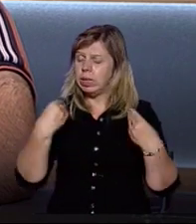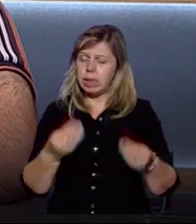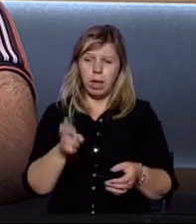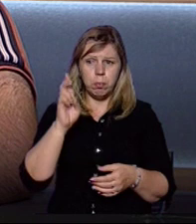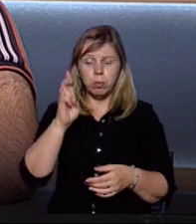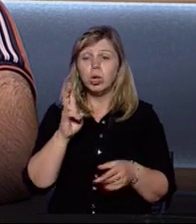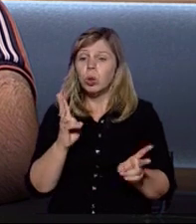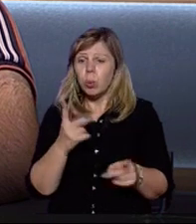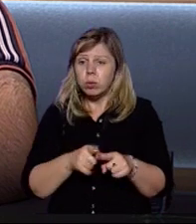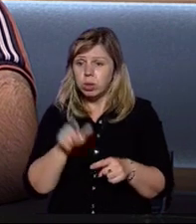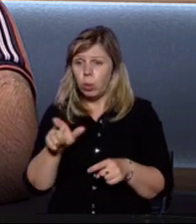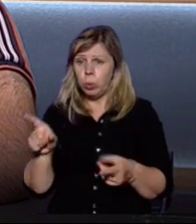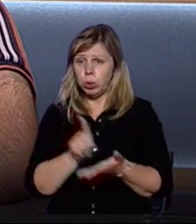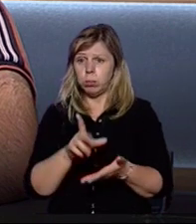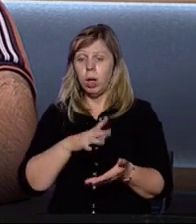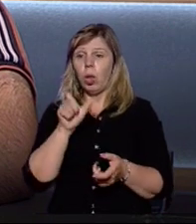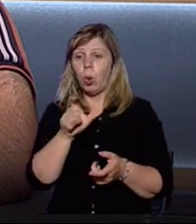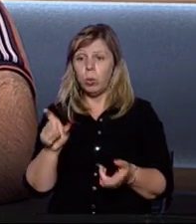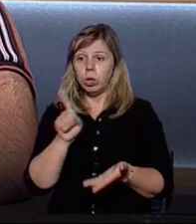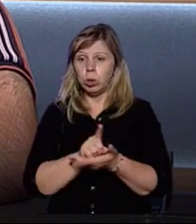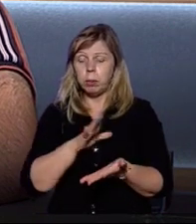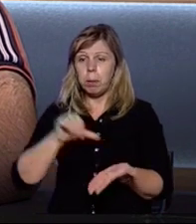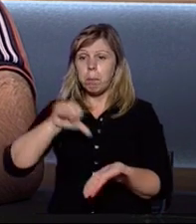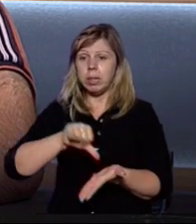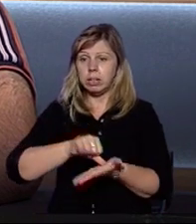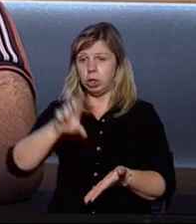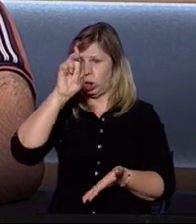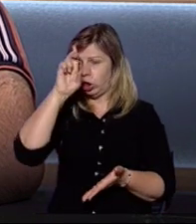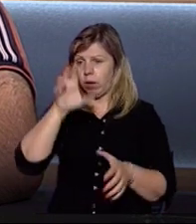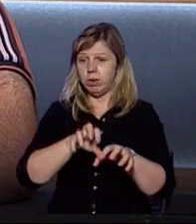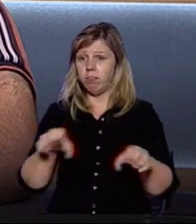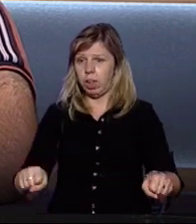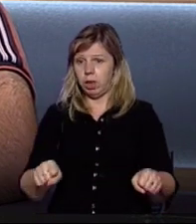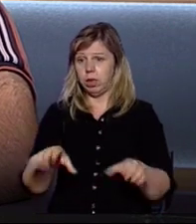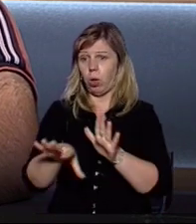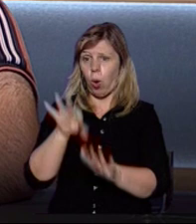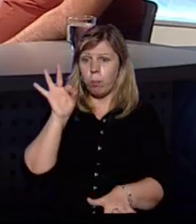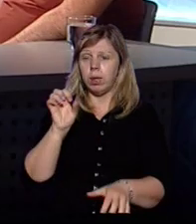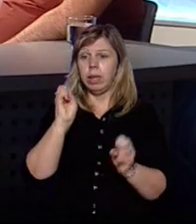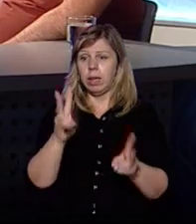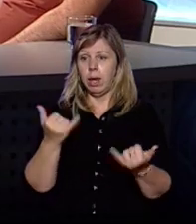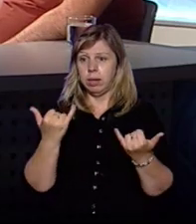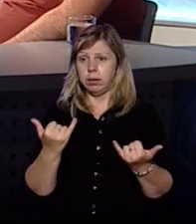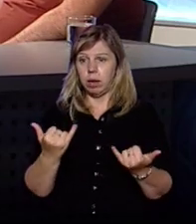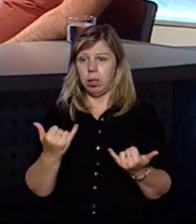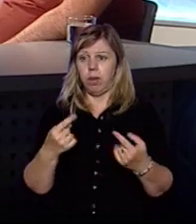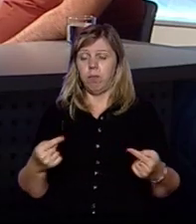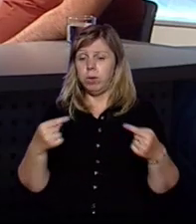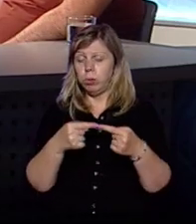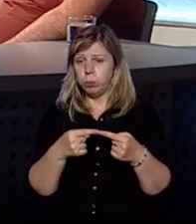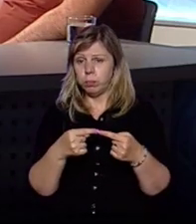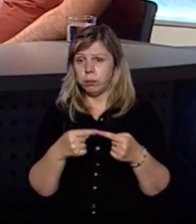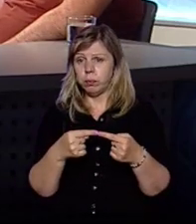Хто ці люди мають бути? Хто це буде? Люди мають бути, представники державної влади, обрані, як зараз проходять, відповідно,